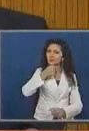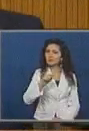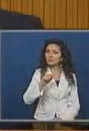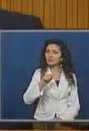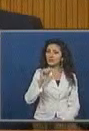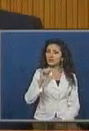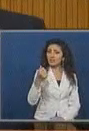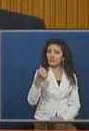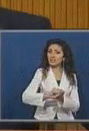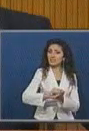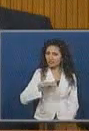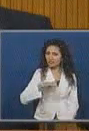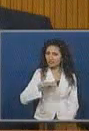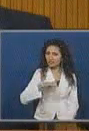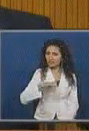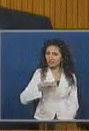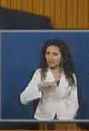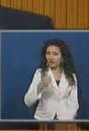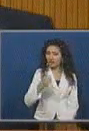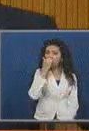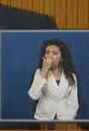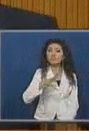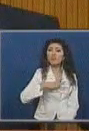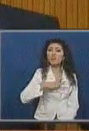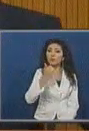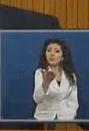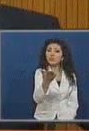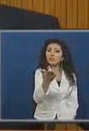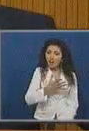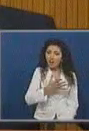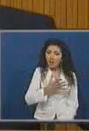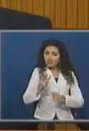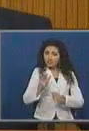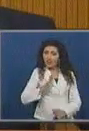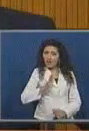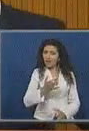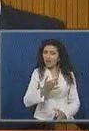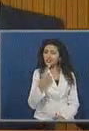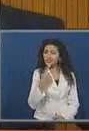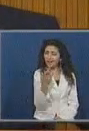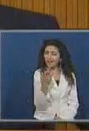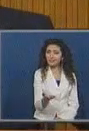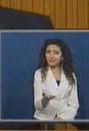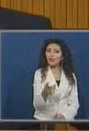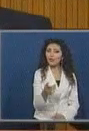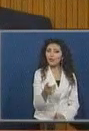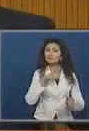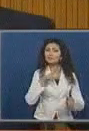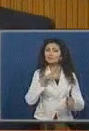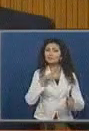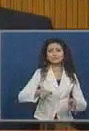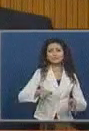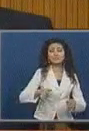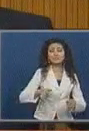değerli bir gazeteci arkadaşımız var ya, kan var mı kan? Acı var mı? Acı derdi ya. Şimdi burada da